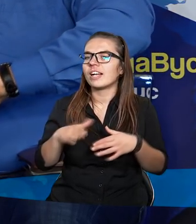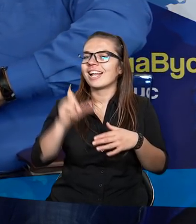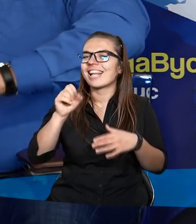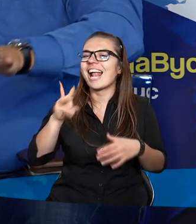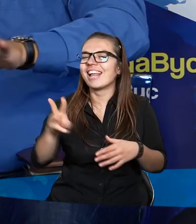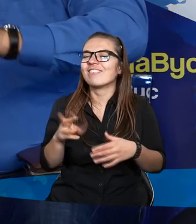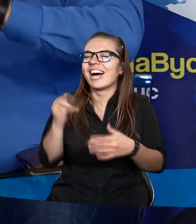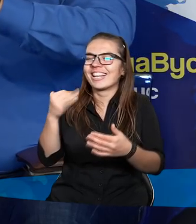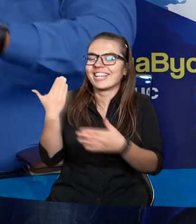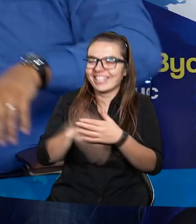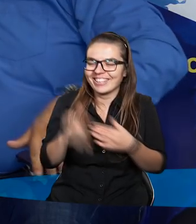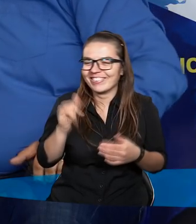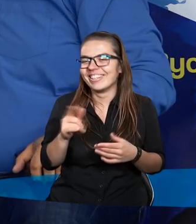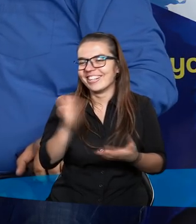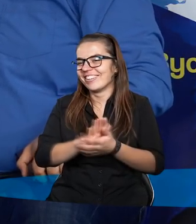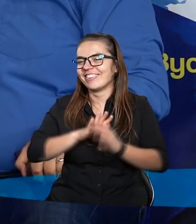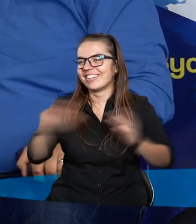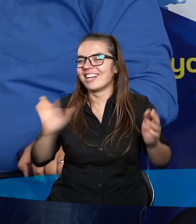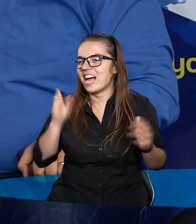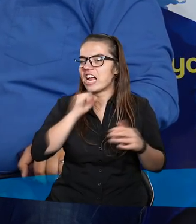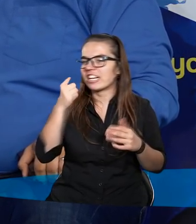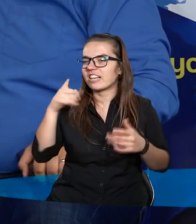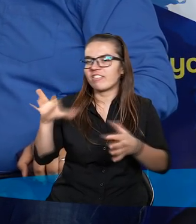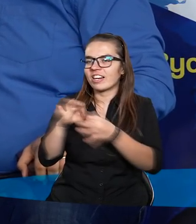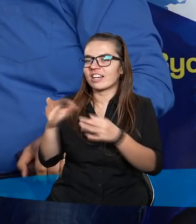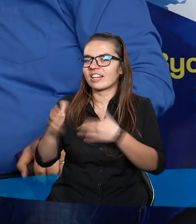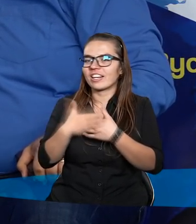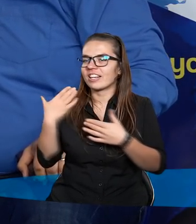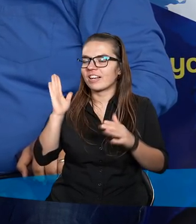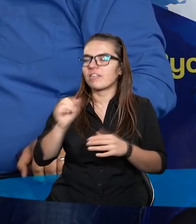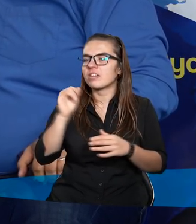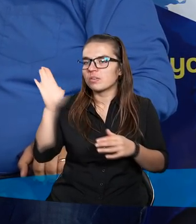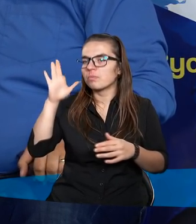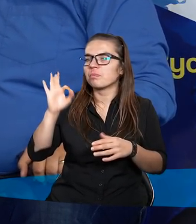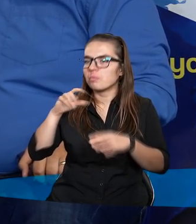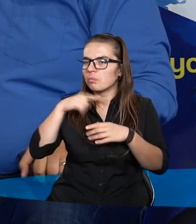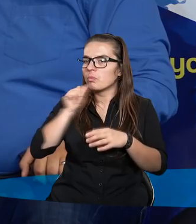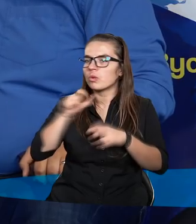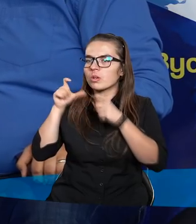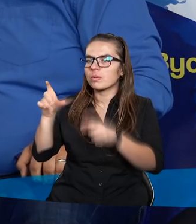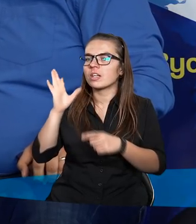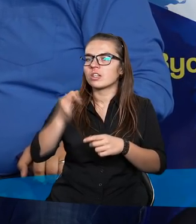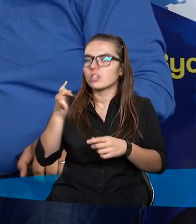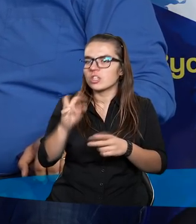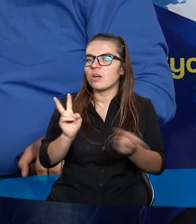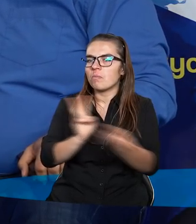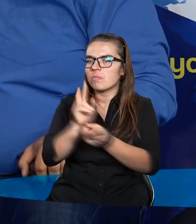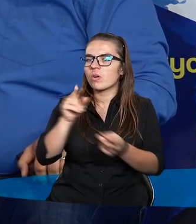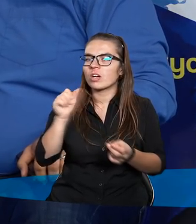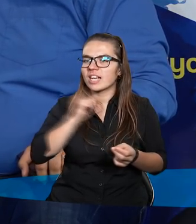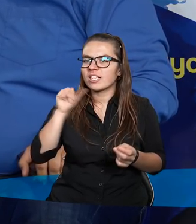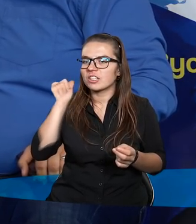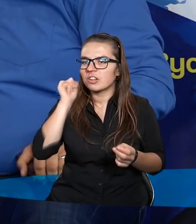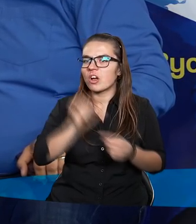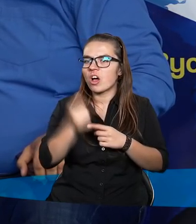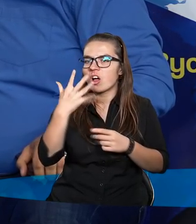calibat i koniec, prawda? I z nikim się nie zwiąże i tam próbował Boga zmusić. Dzisiaj spotyka się z dziewczyną,